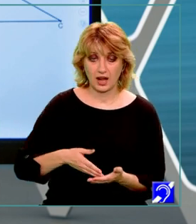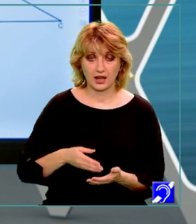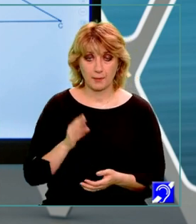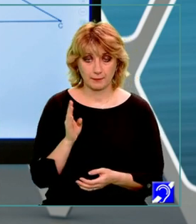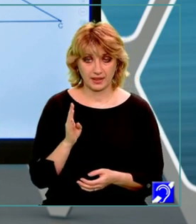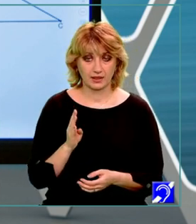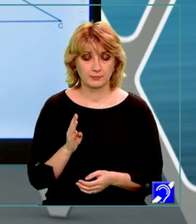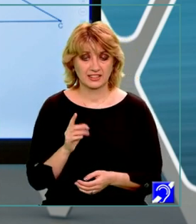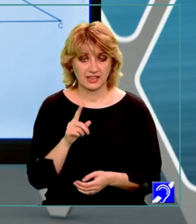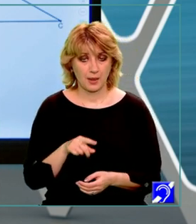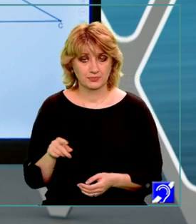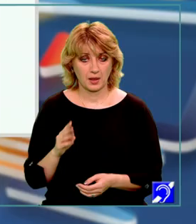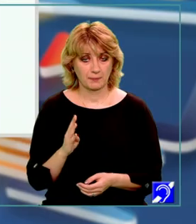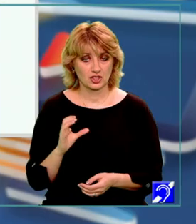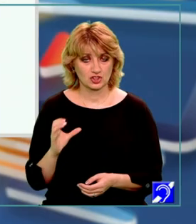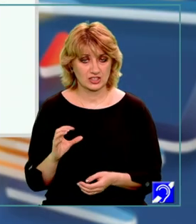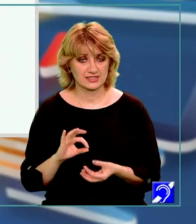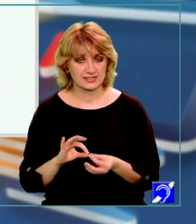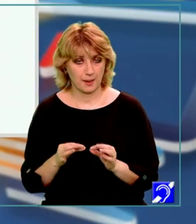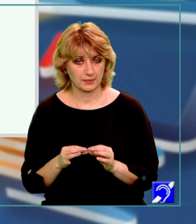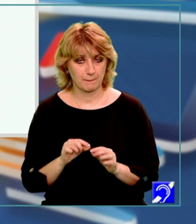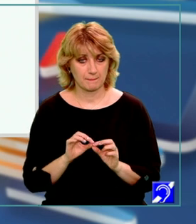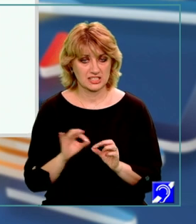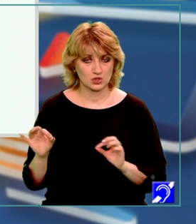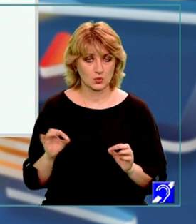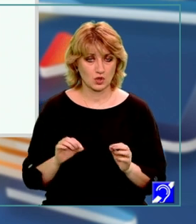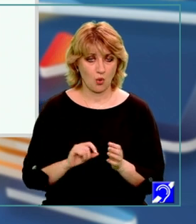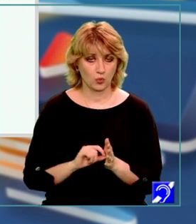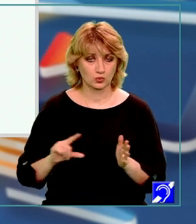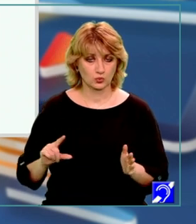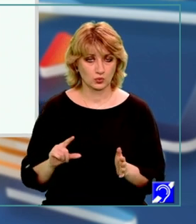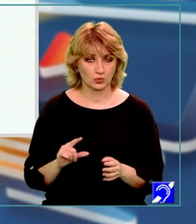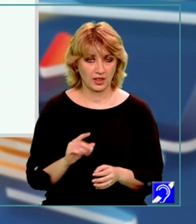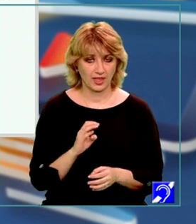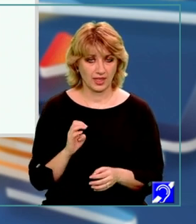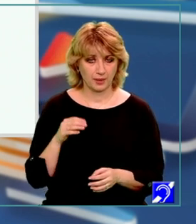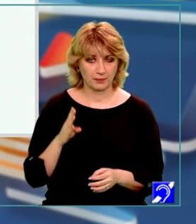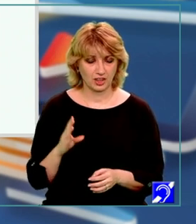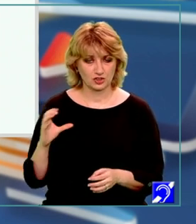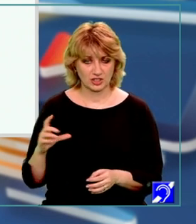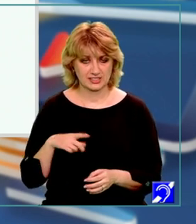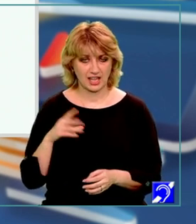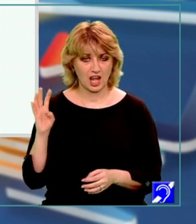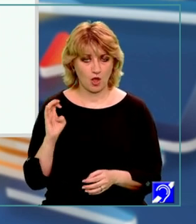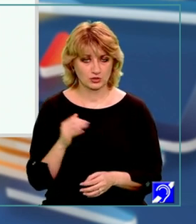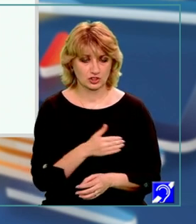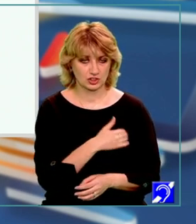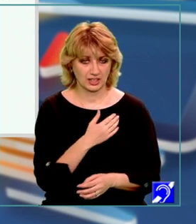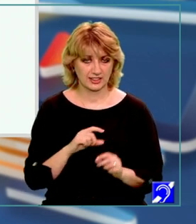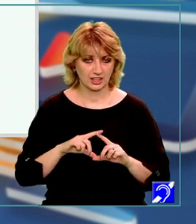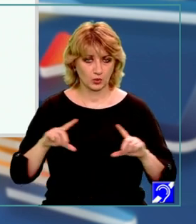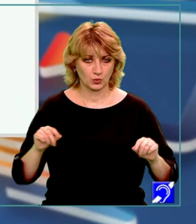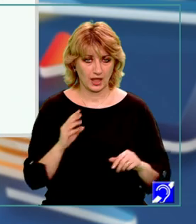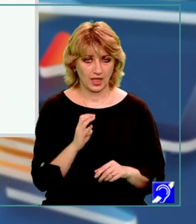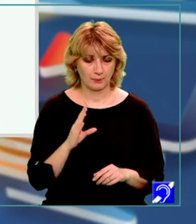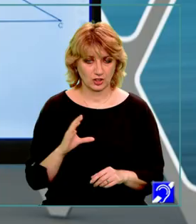dreapta BC asta înseamnă că măsura unghiului EBC este de 90 de grade adică triunghiul EBC este un